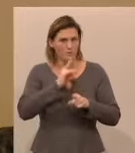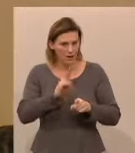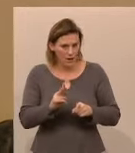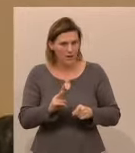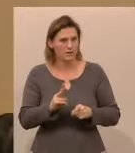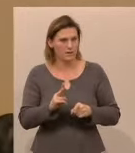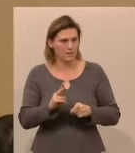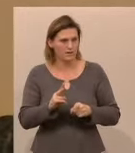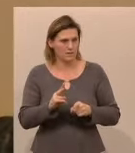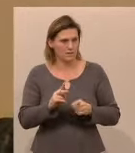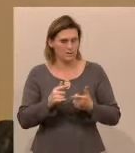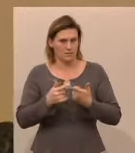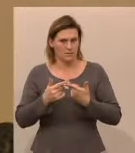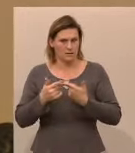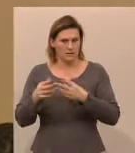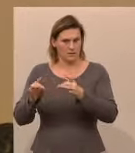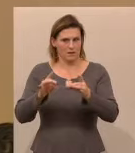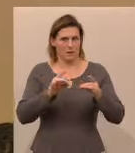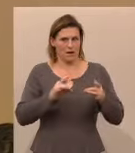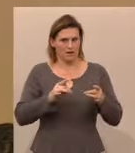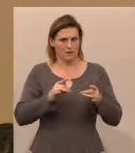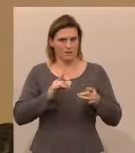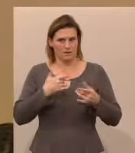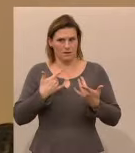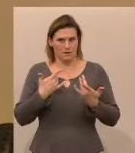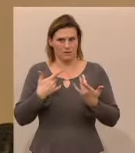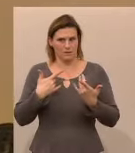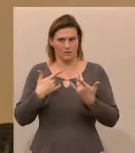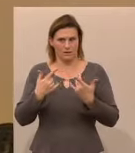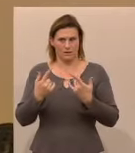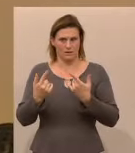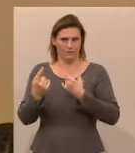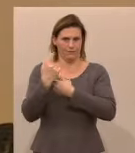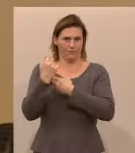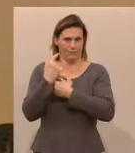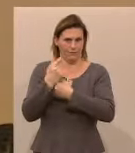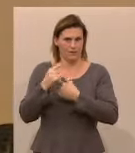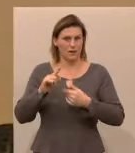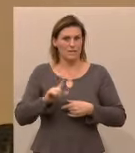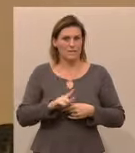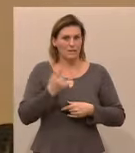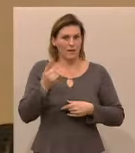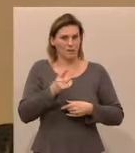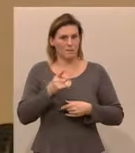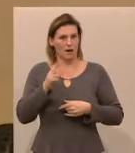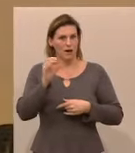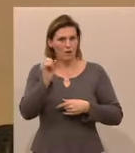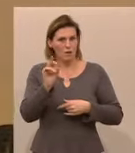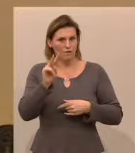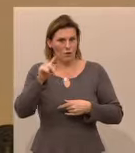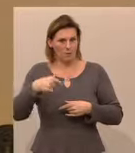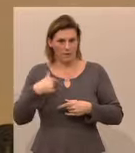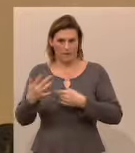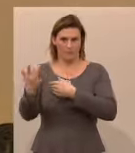alle Tatbestandsmerkmale der Verleumdung. Das ist der zweite Fall, dass das von Seiten der ÖVP mir gegenüber